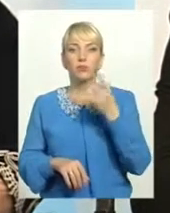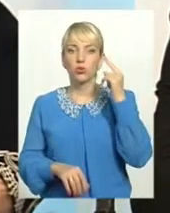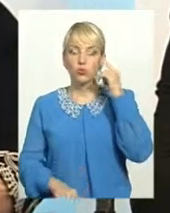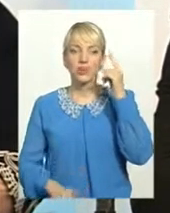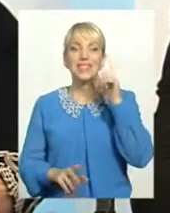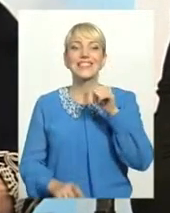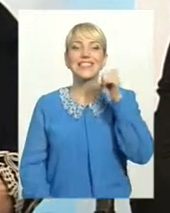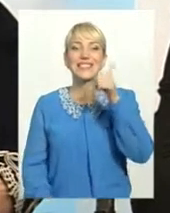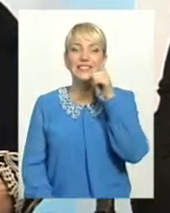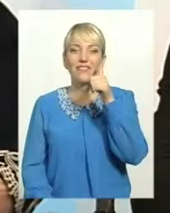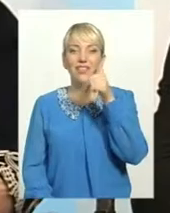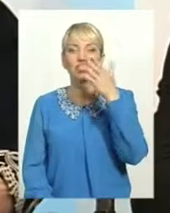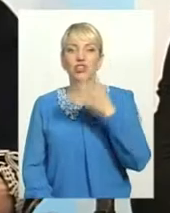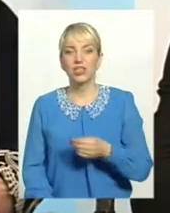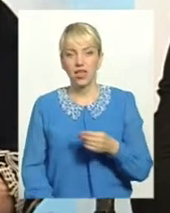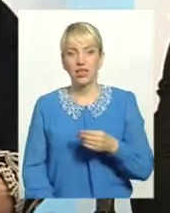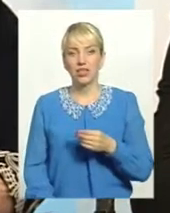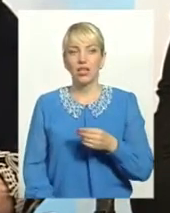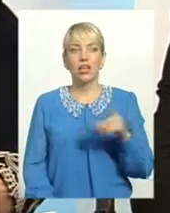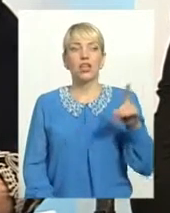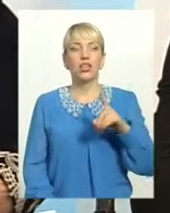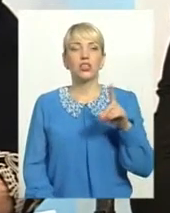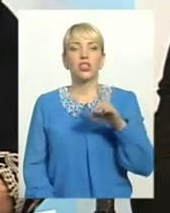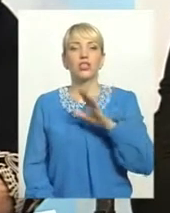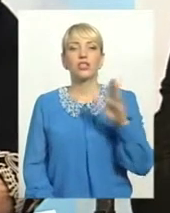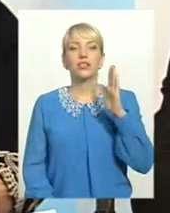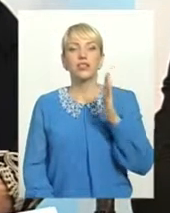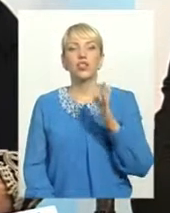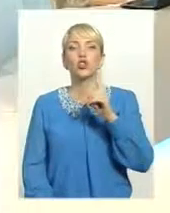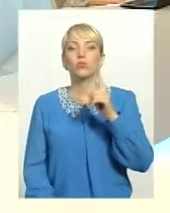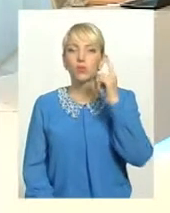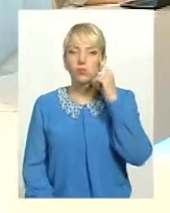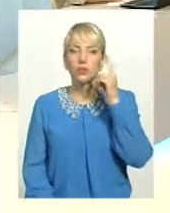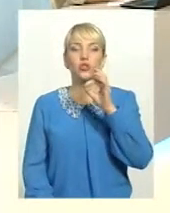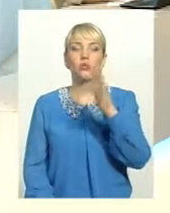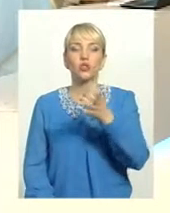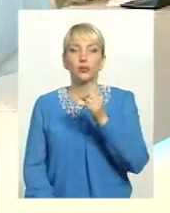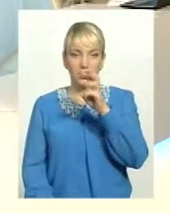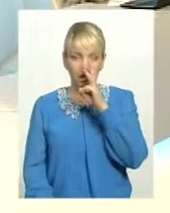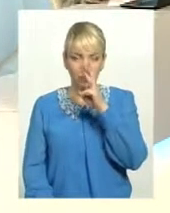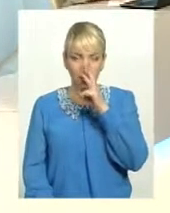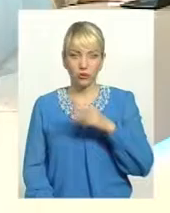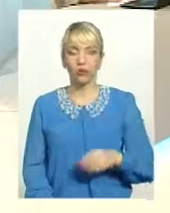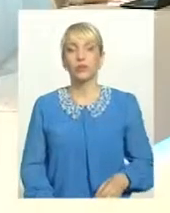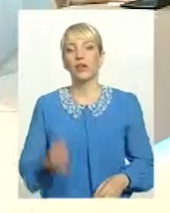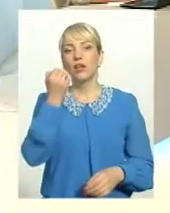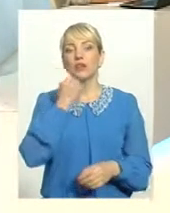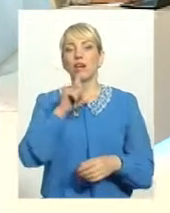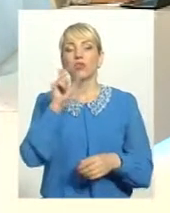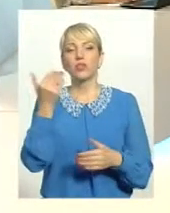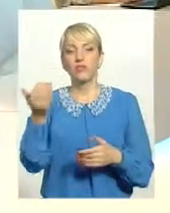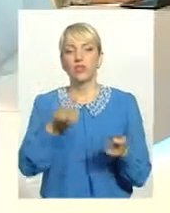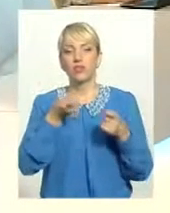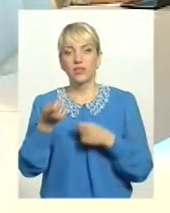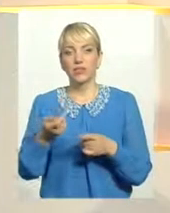день, а не тільки за то, щоб сьогодні приличити гарну зарплату. Що ж, дякую вам за ваш візит до нас, дякую